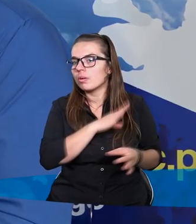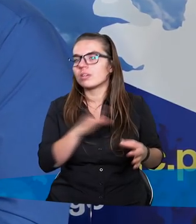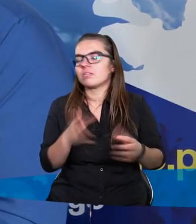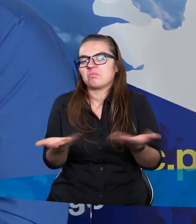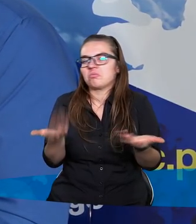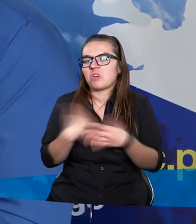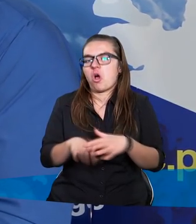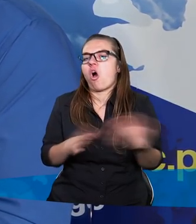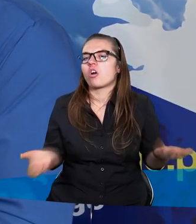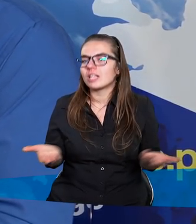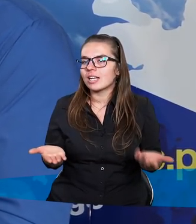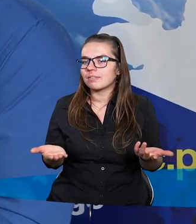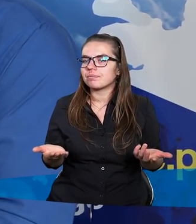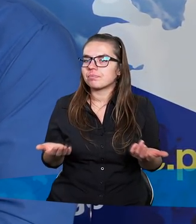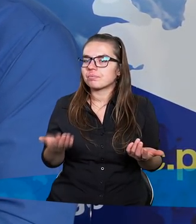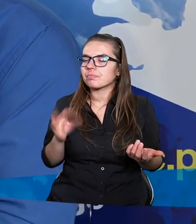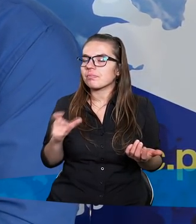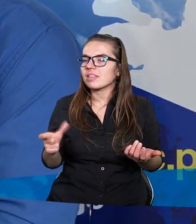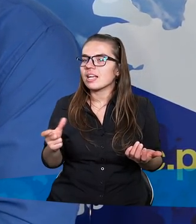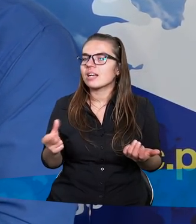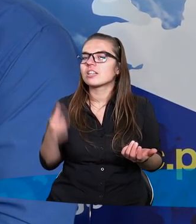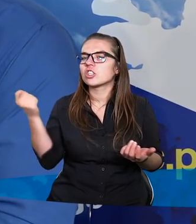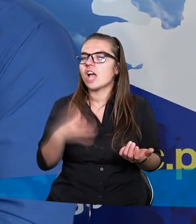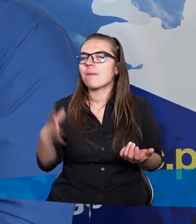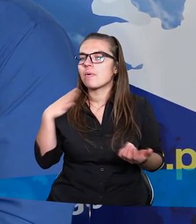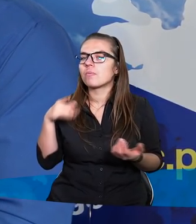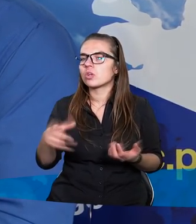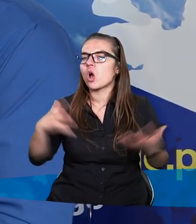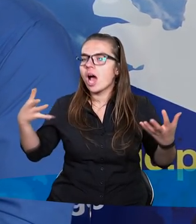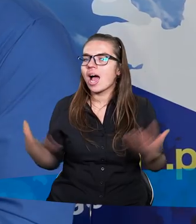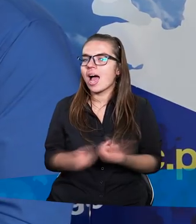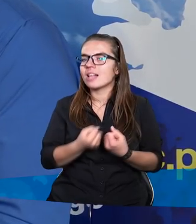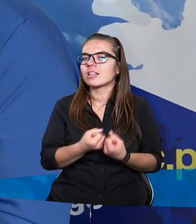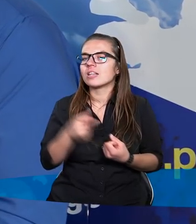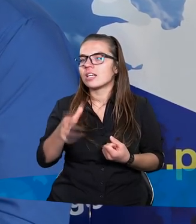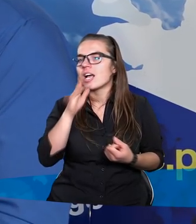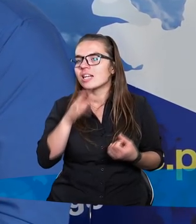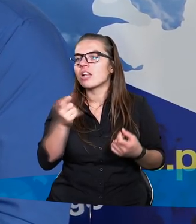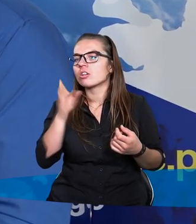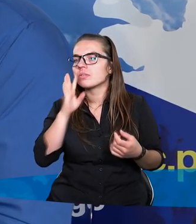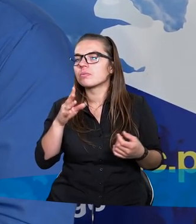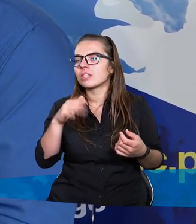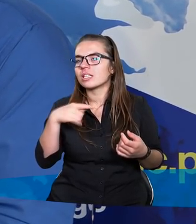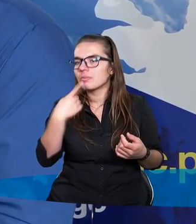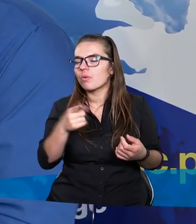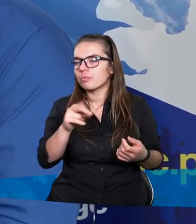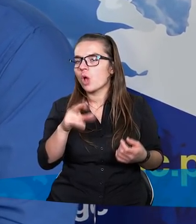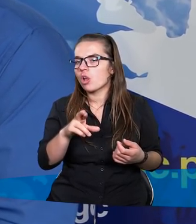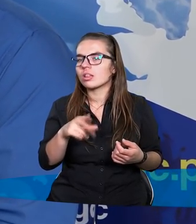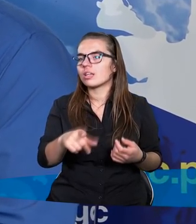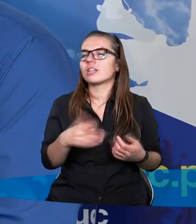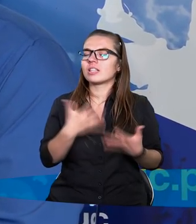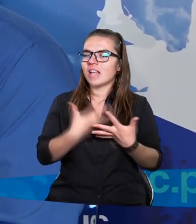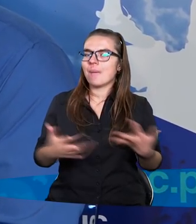kaplica. Więc trzeba było ratować. Izrael, to co powiedziałeś, kiedy zdobywał